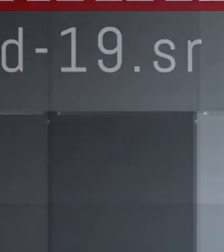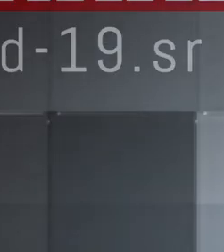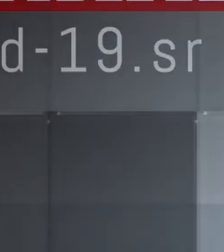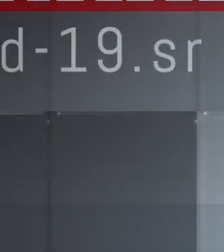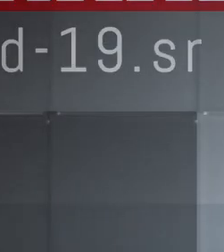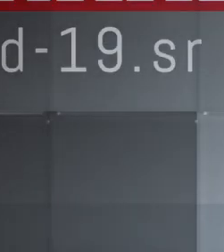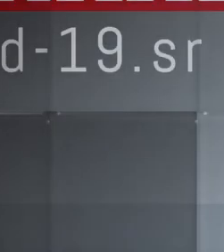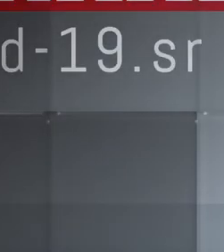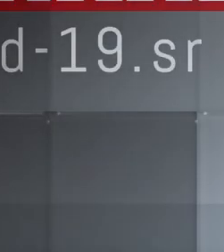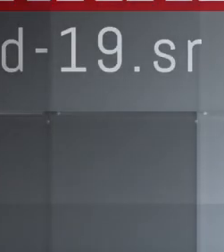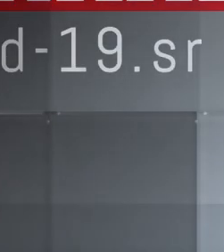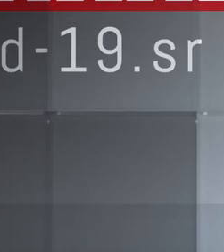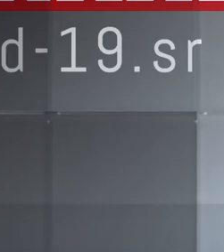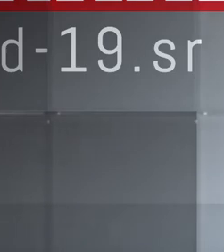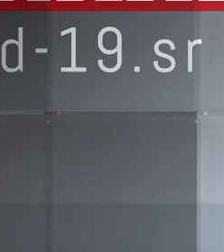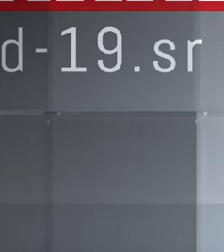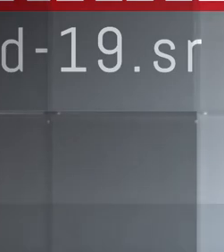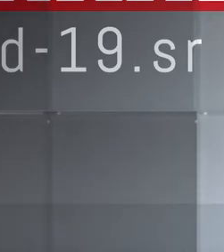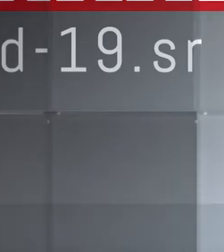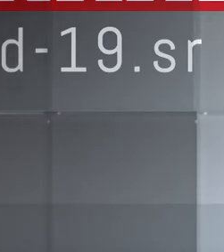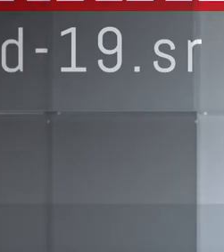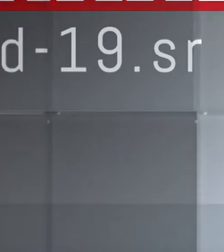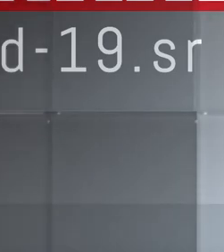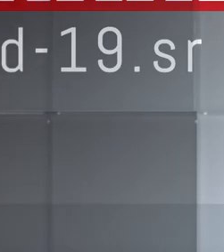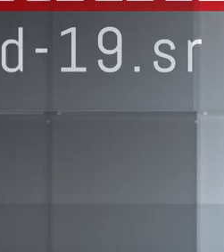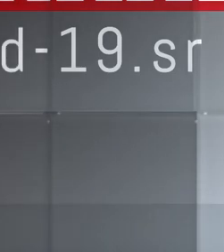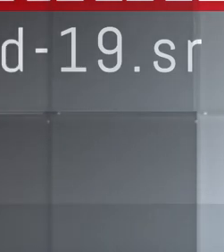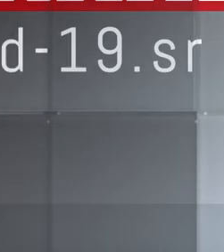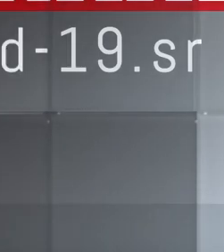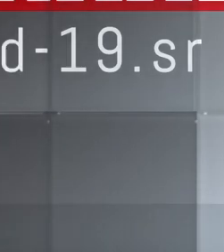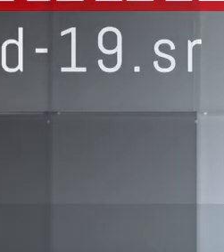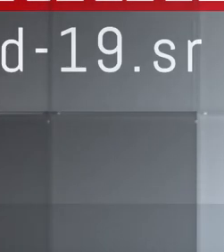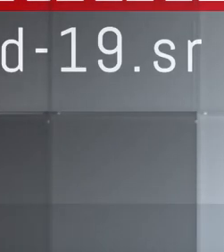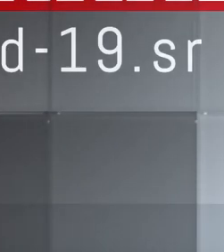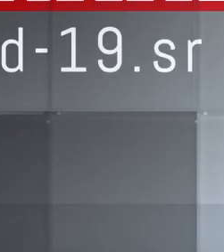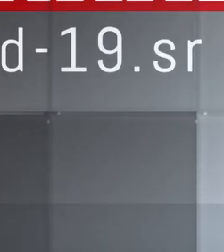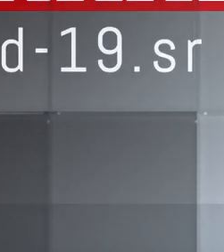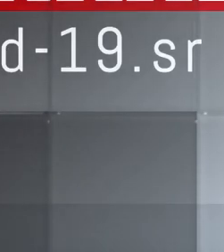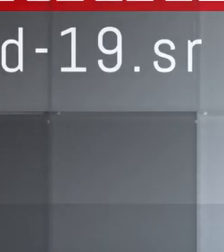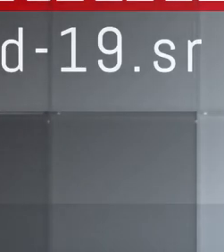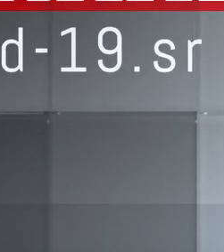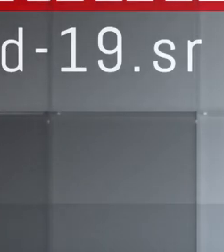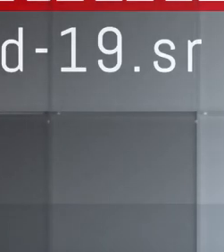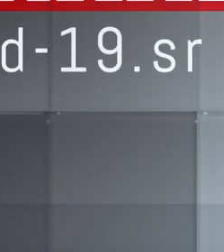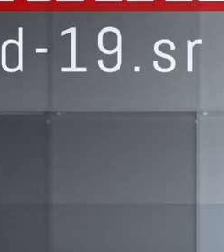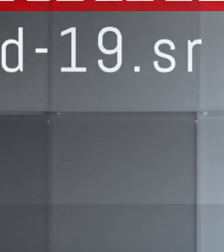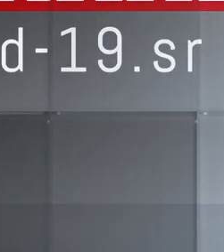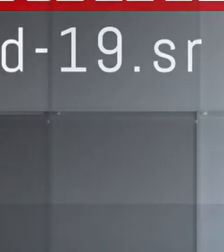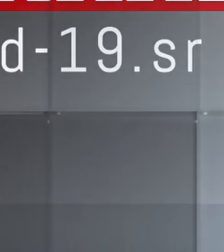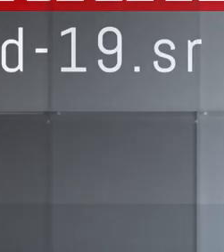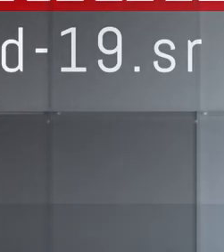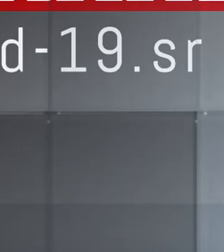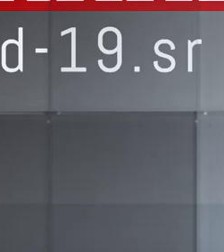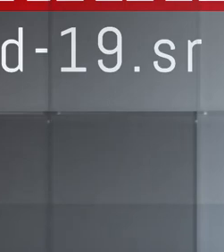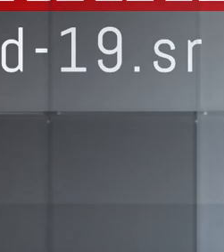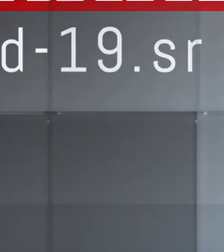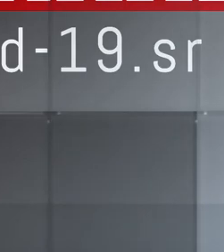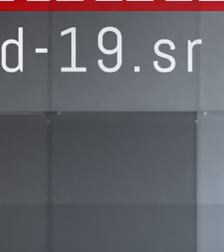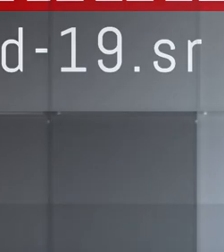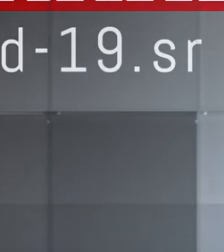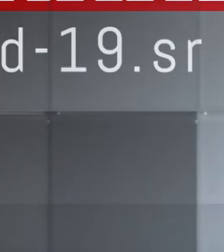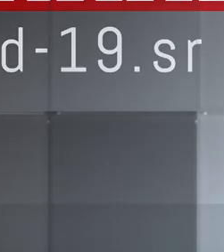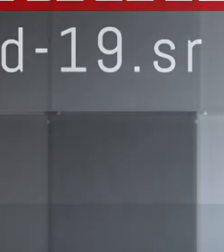Dit was het voor deze aflevering van het COVID-19 journaal. Blijft u zich houden aan de vastgestelde COVID-19 regels,